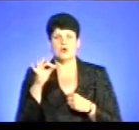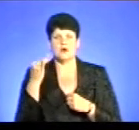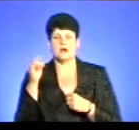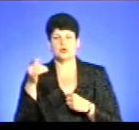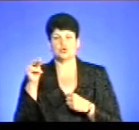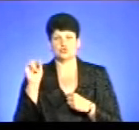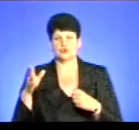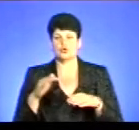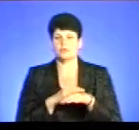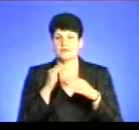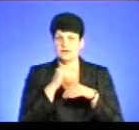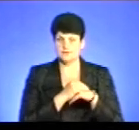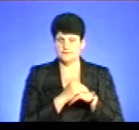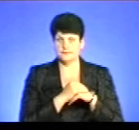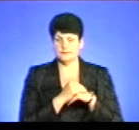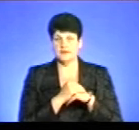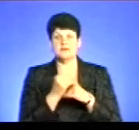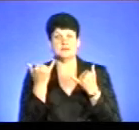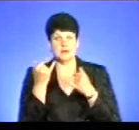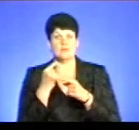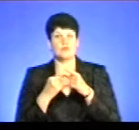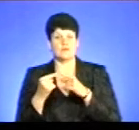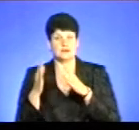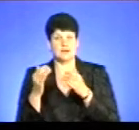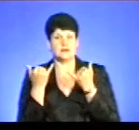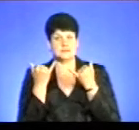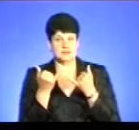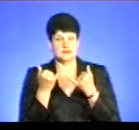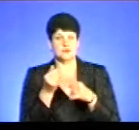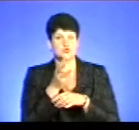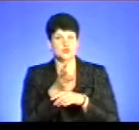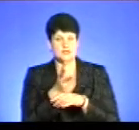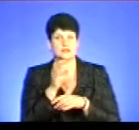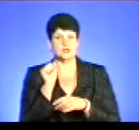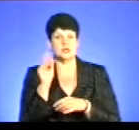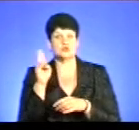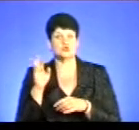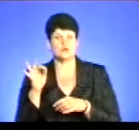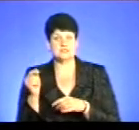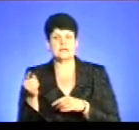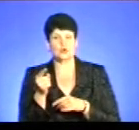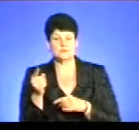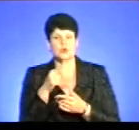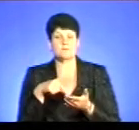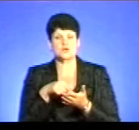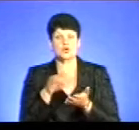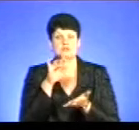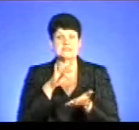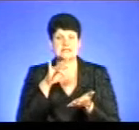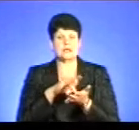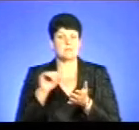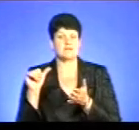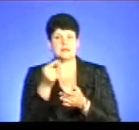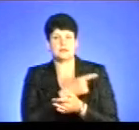вечора. Повернемося уже за мить, а наразі в ефірі сюжет Анжели Шове з Тернопільського міського центру первинної медико